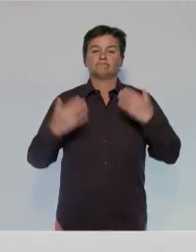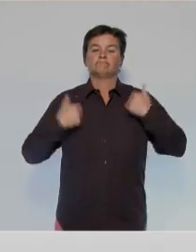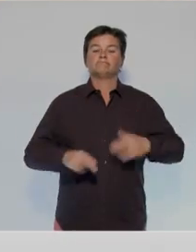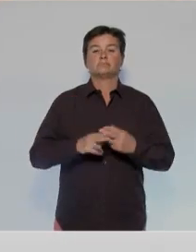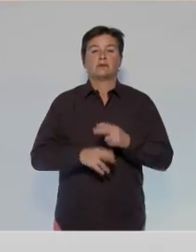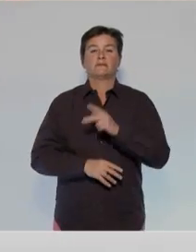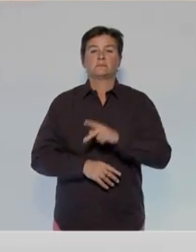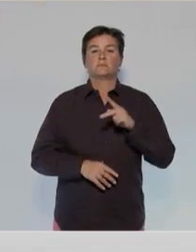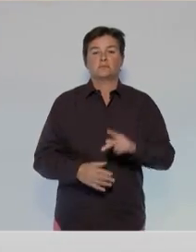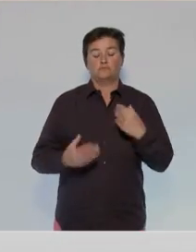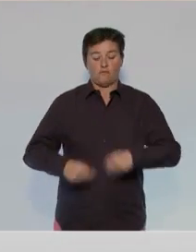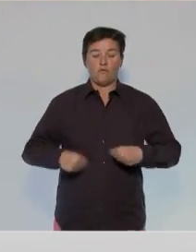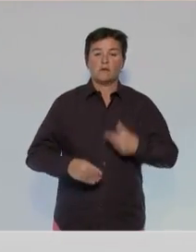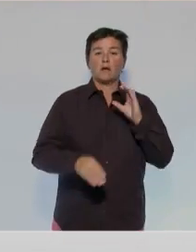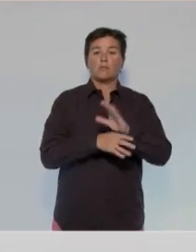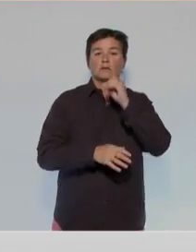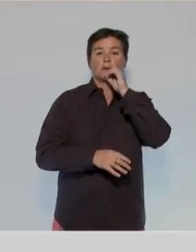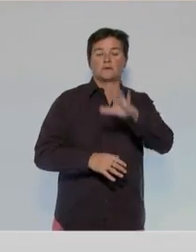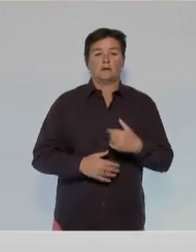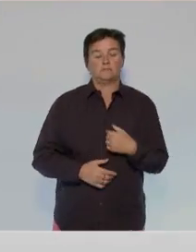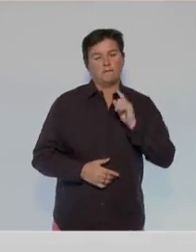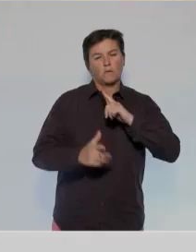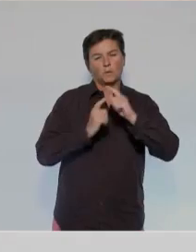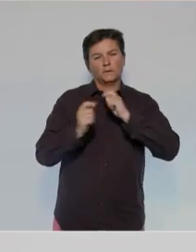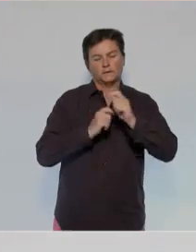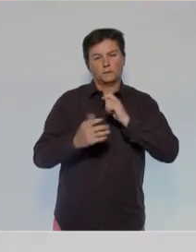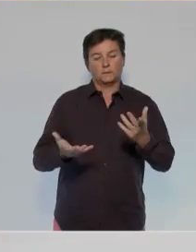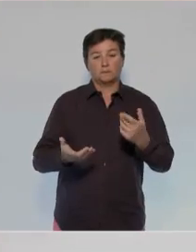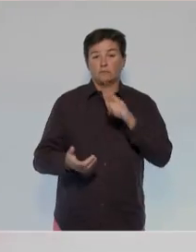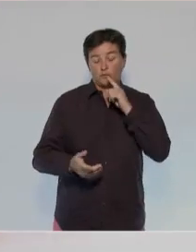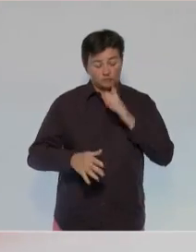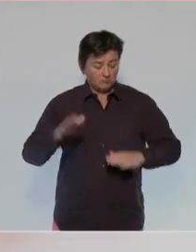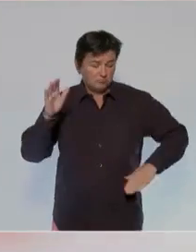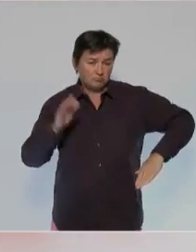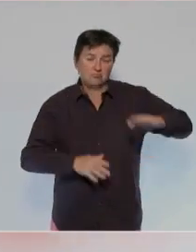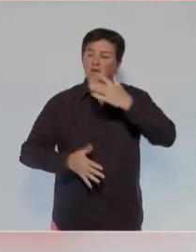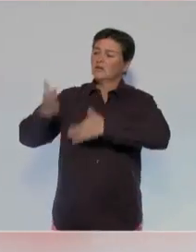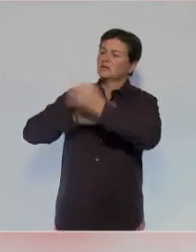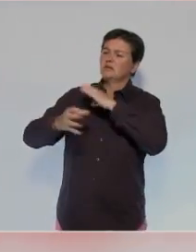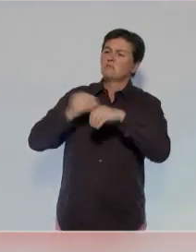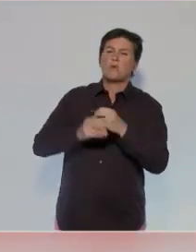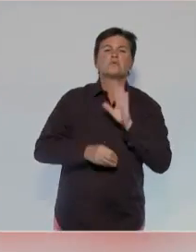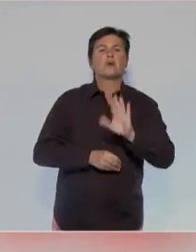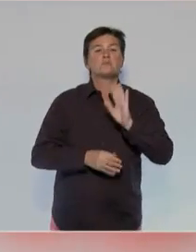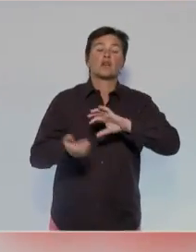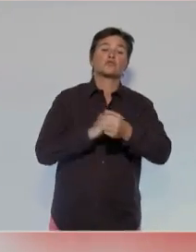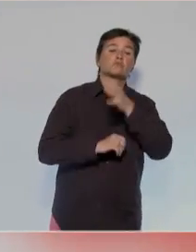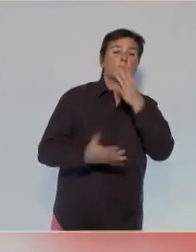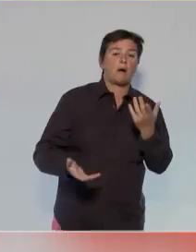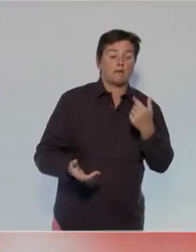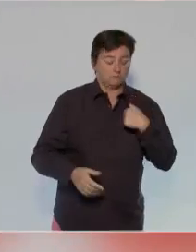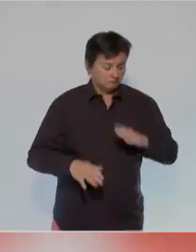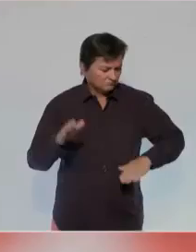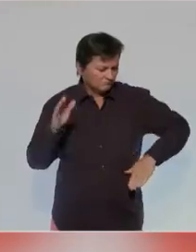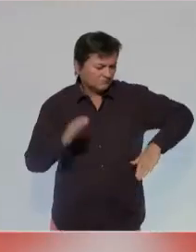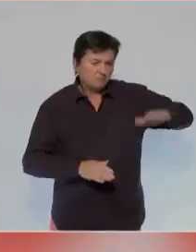Je m'appelle Philippe Poutou, ouvrier anticapitaliste. Il faut qu'on parle. Depuis qu'on est gamin, ils disent que le monde est comme ça et qu n'y peut